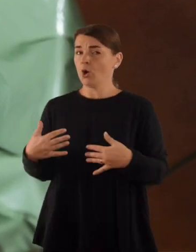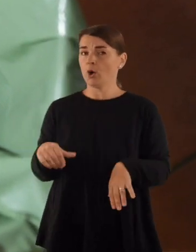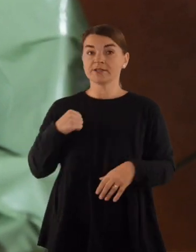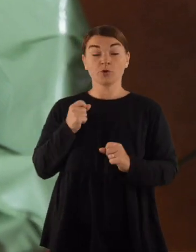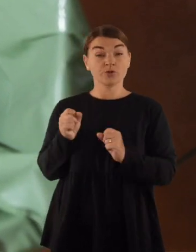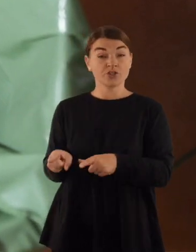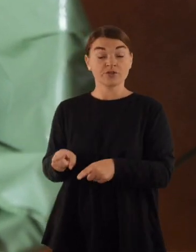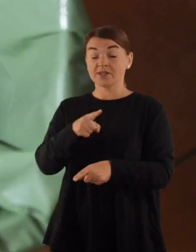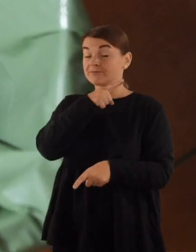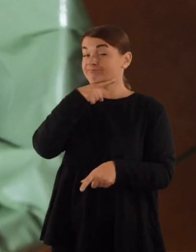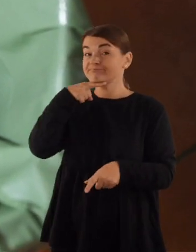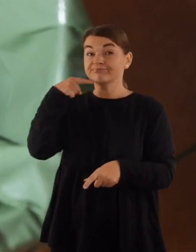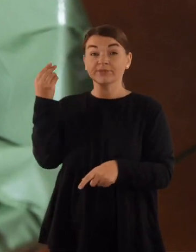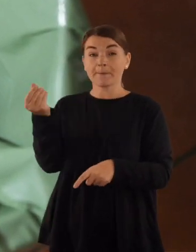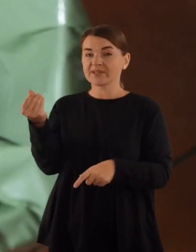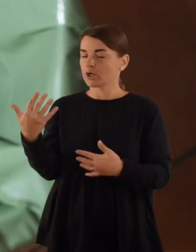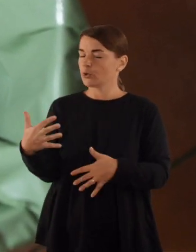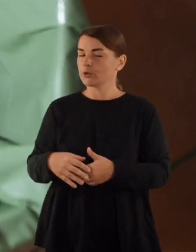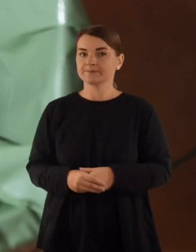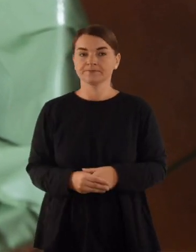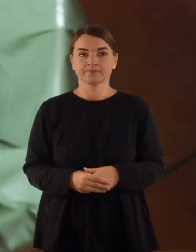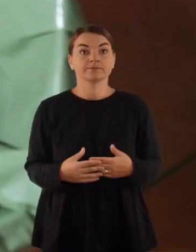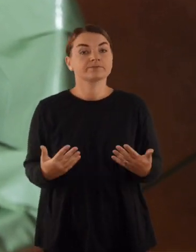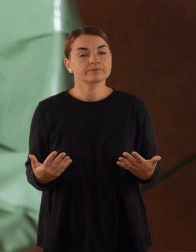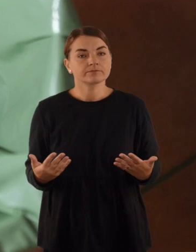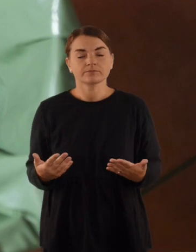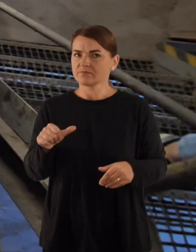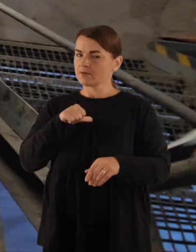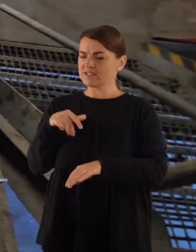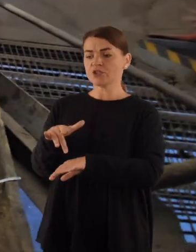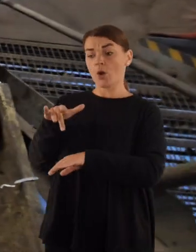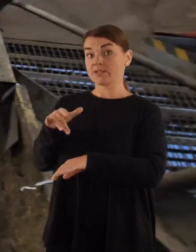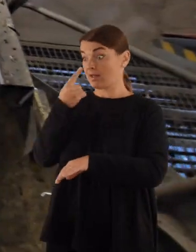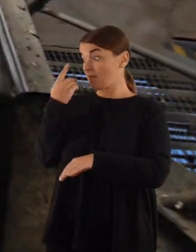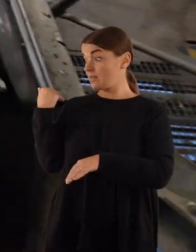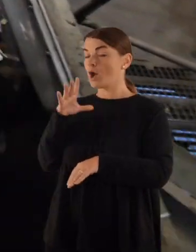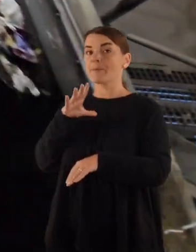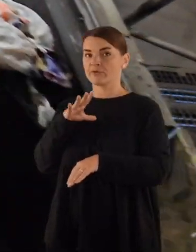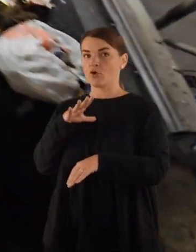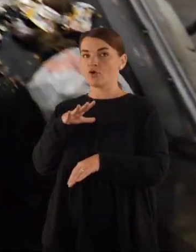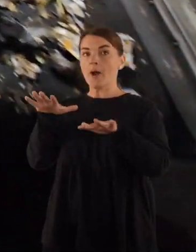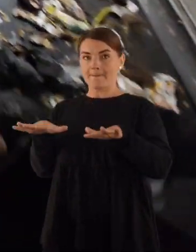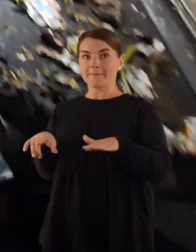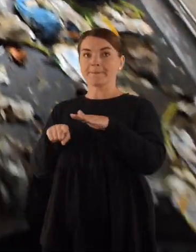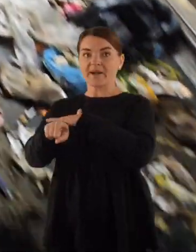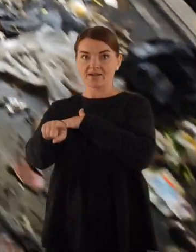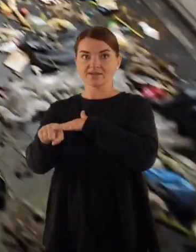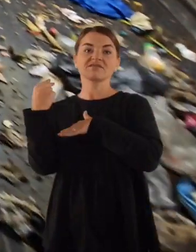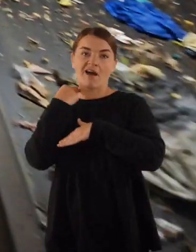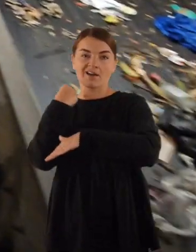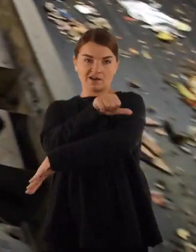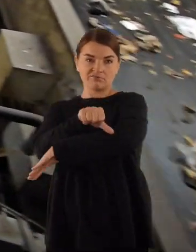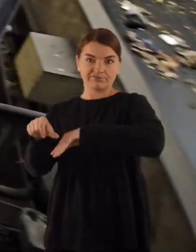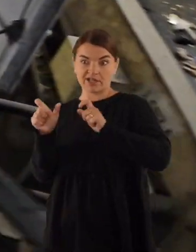žmonės išmeta pinigų, tai yra tikrai dideli kiek. Ir kartais net jaučiasi, vatarkime, buvo Anglios sienos uždarimas, ir daug